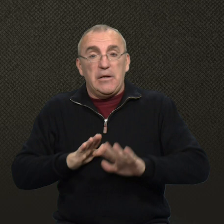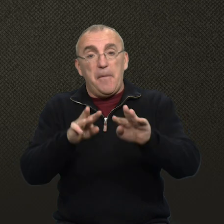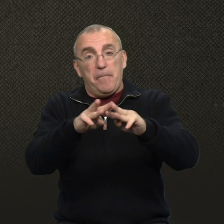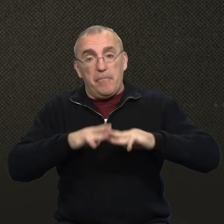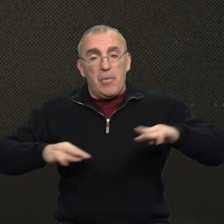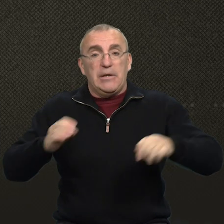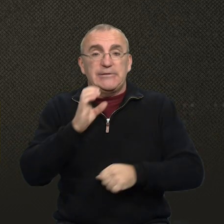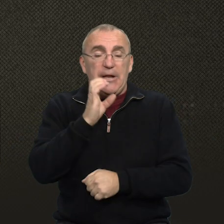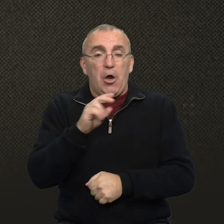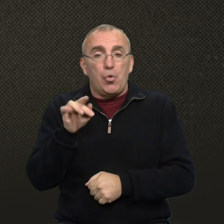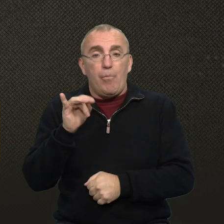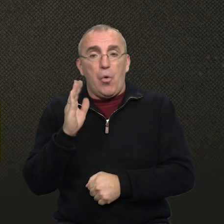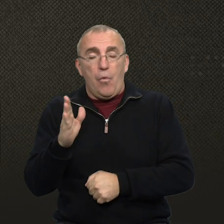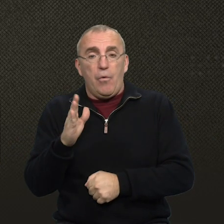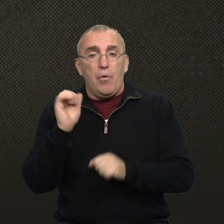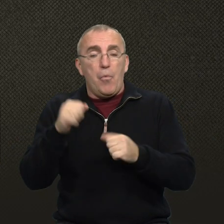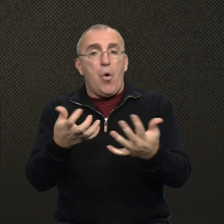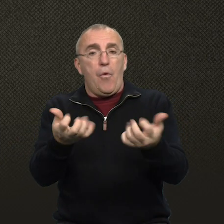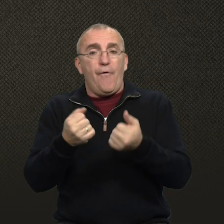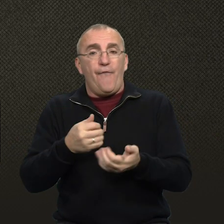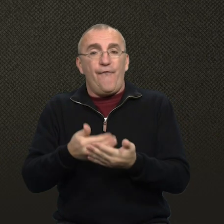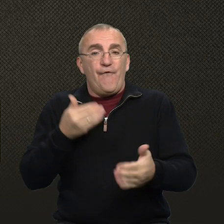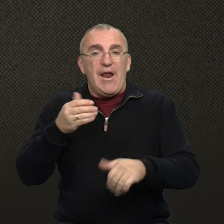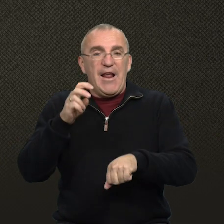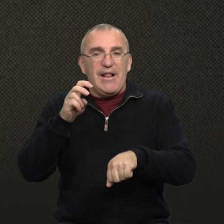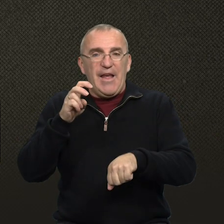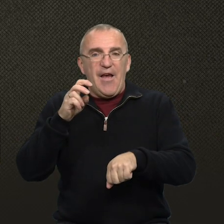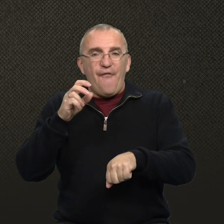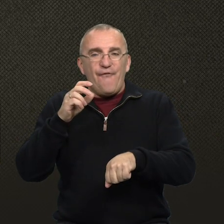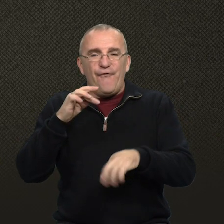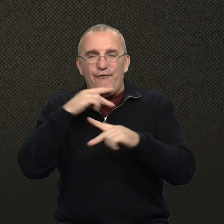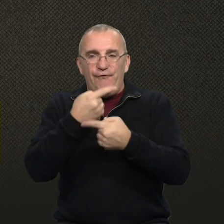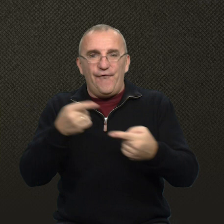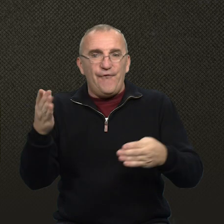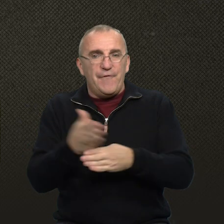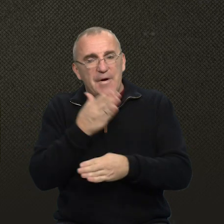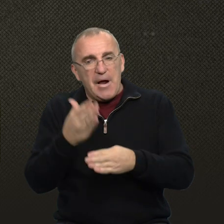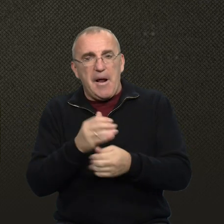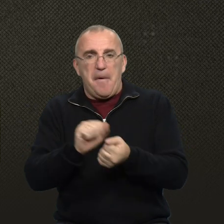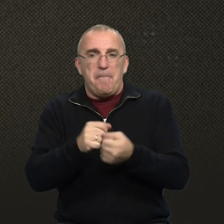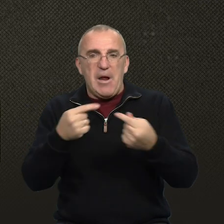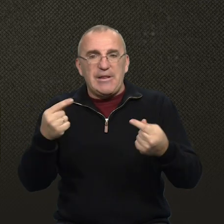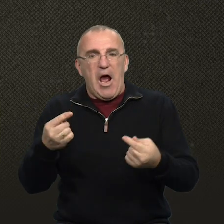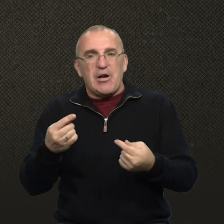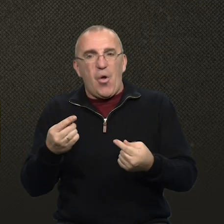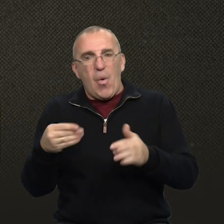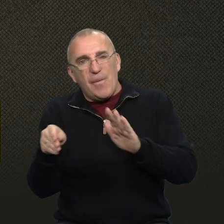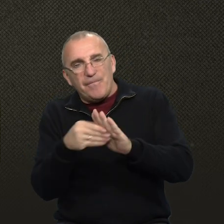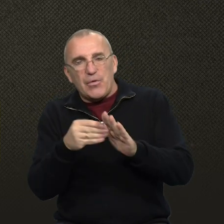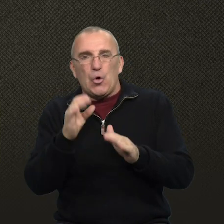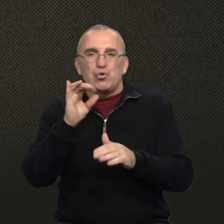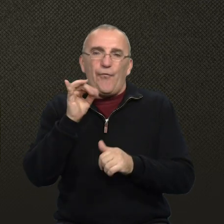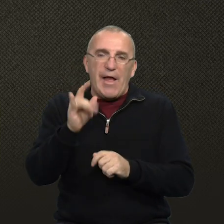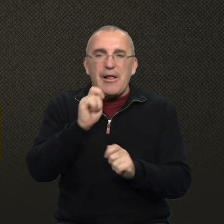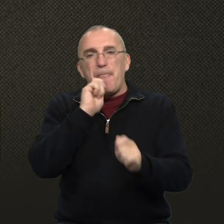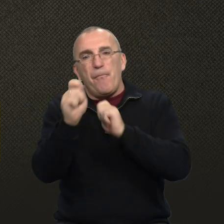перший заступник міністра Сергій Дубров. Ліка може отримувати від фармацевтичних виробників чи то матеріальні заобочення, чи якісь